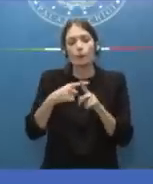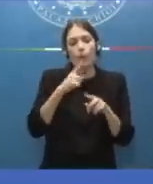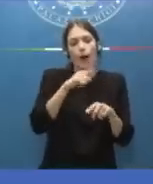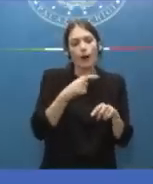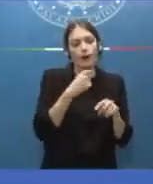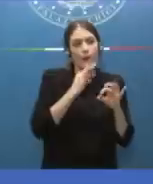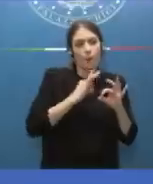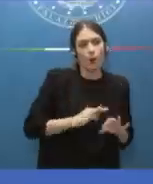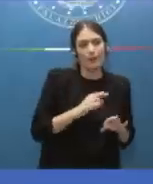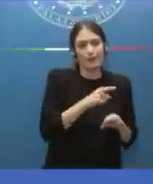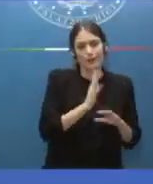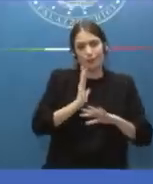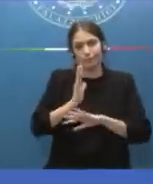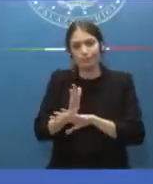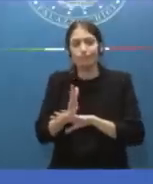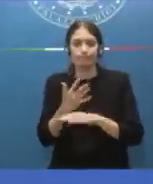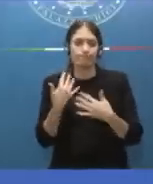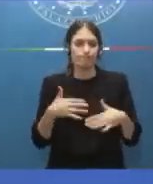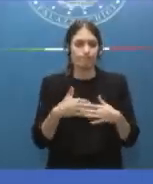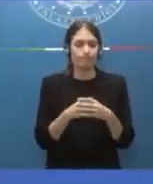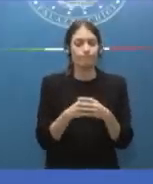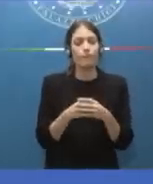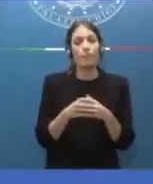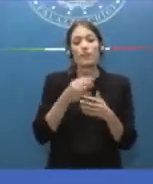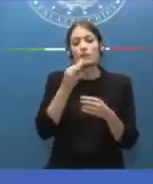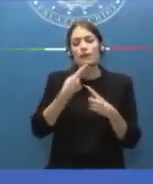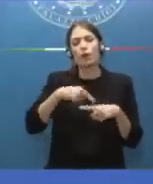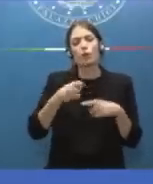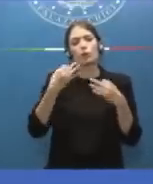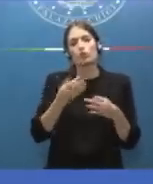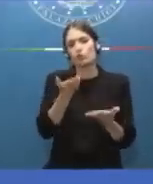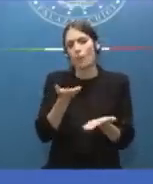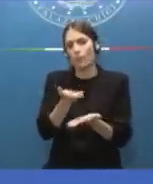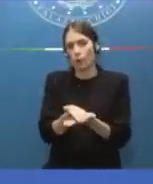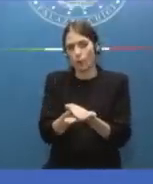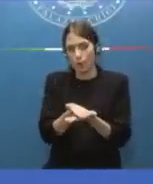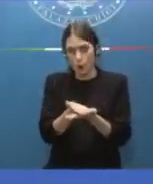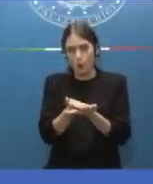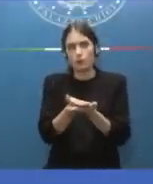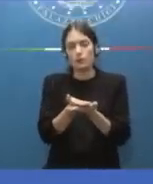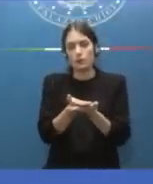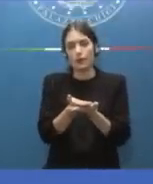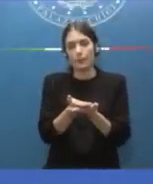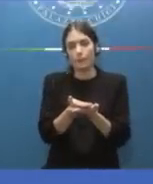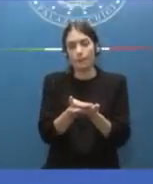delle forze dell'ordine che ne consegue. E quindi abbiamo deciso di proporlo, l'avevamo già deciso. Ovviamente l'evento di ieri ha